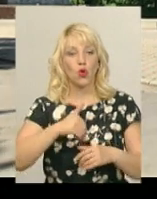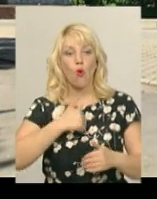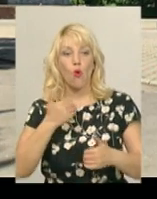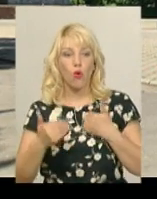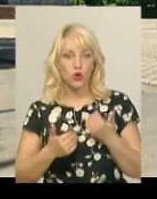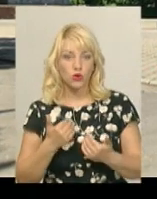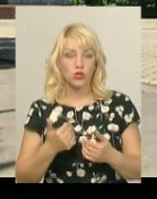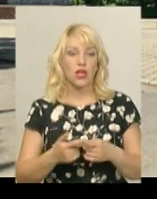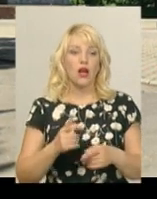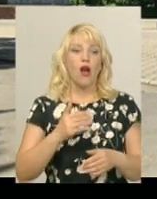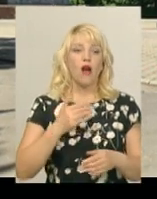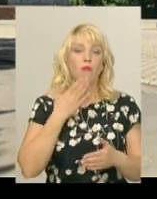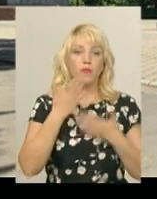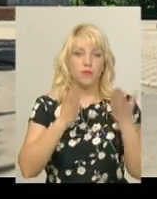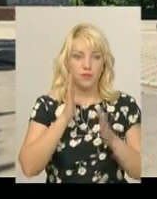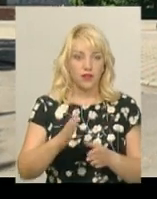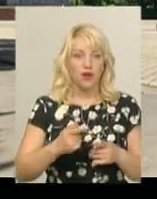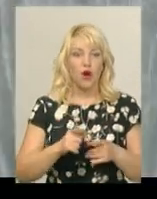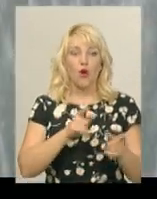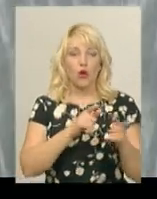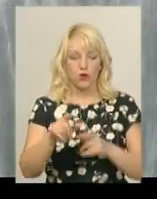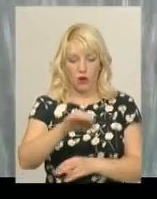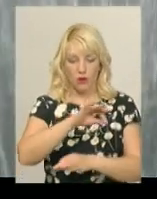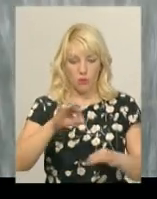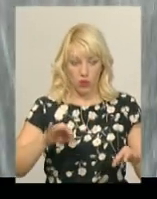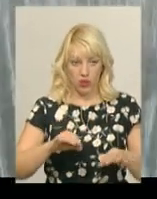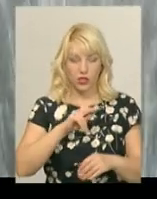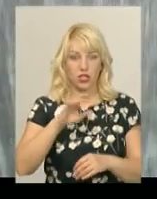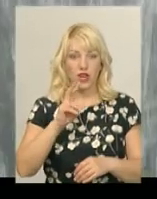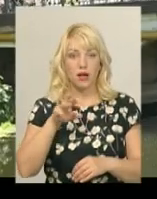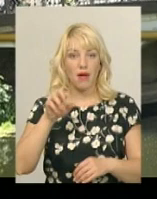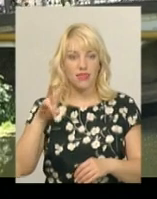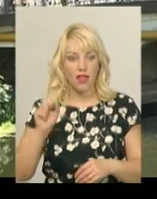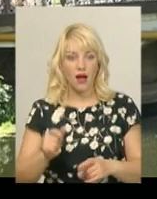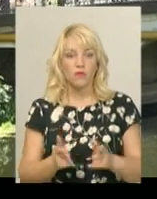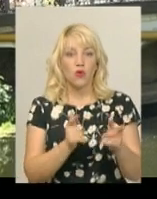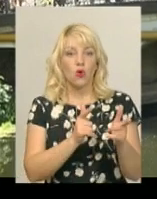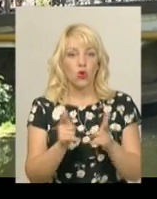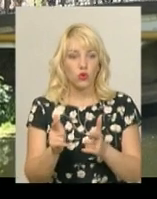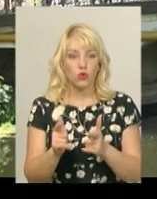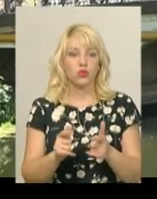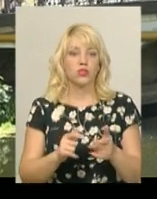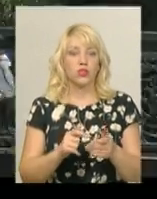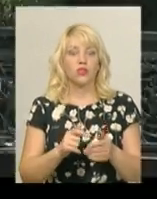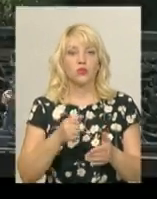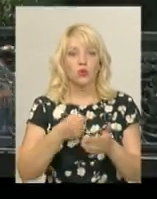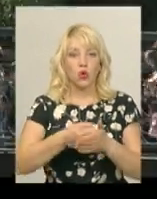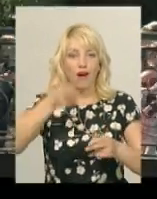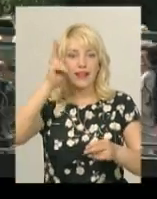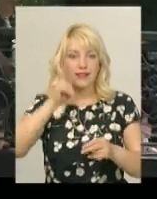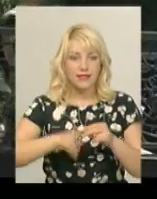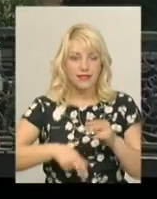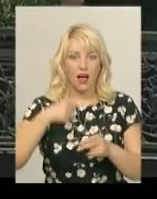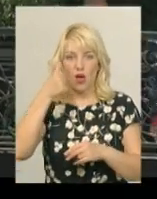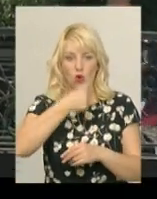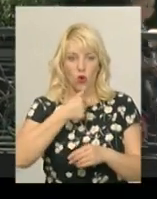Готовий проєкт з реконструкцією парку імені Чекмана в управлінні житлово-комунального господарства планують отримати до кінця року. Наталія Сідова,